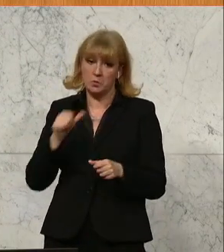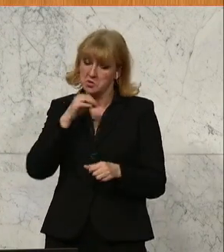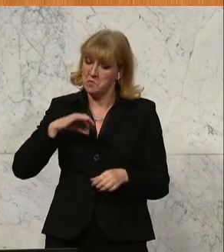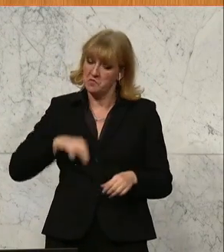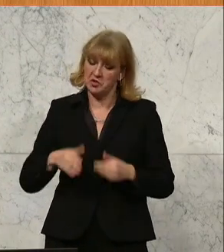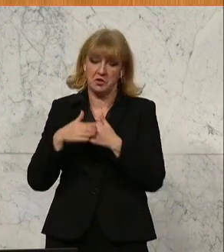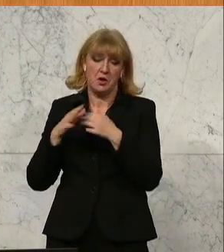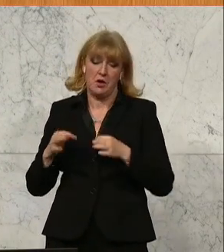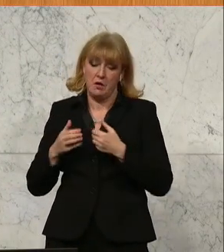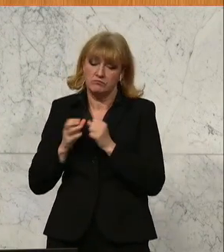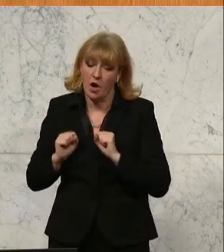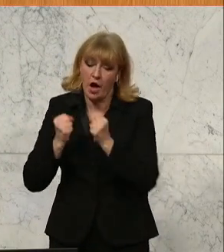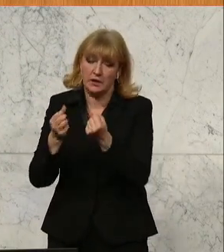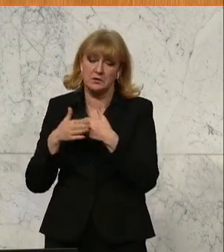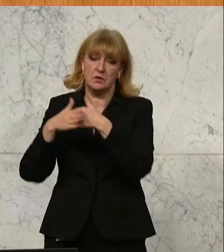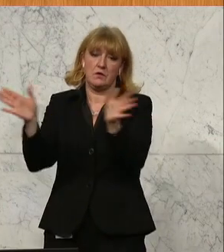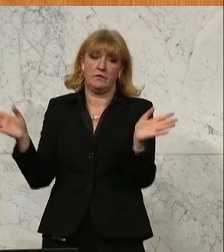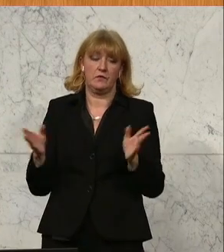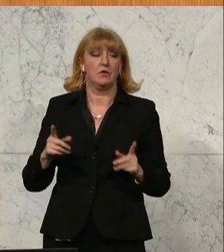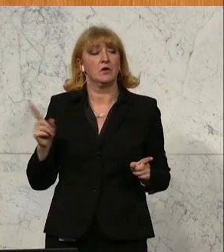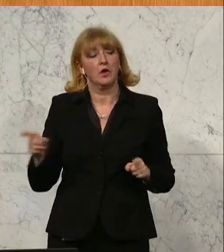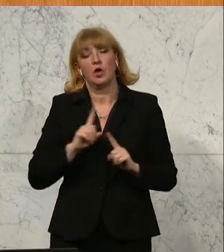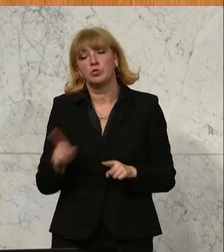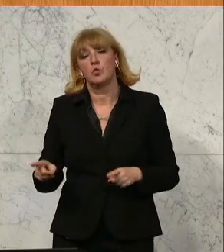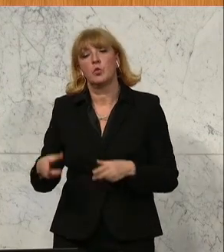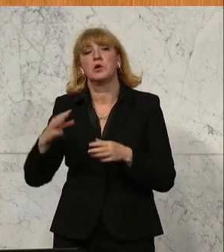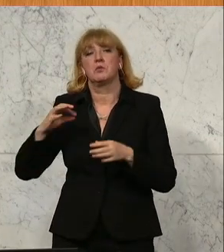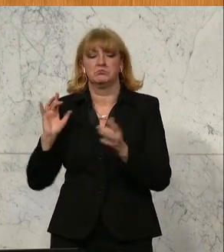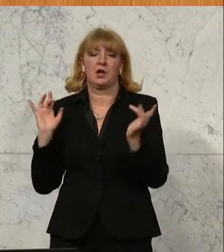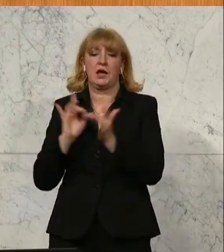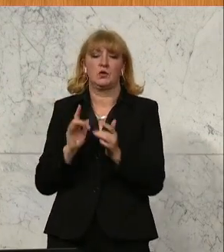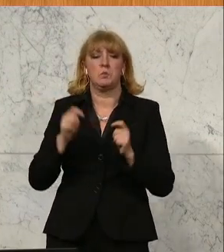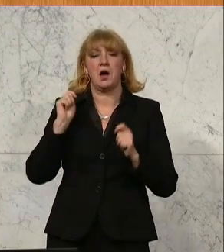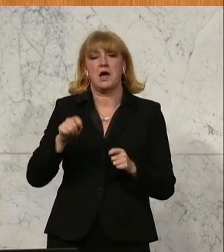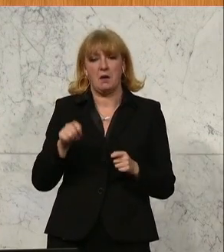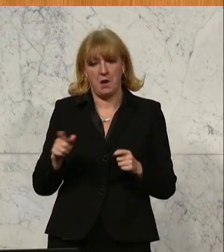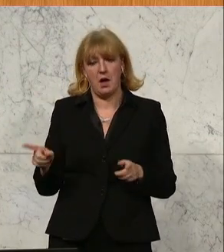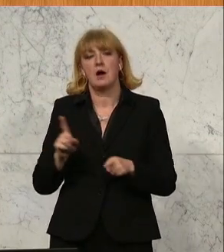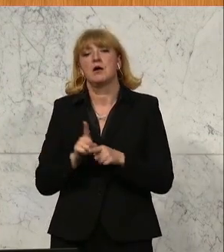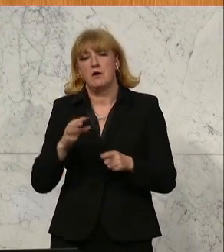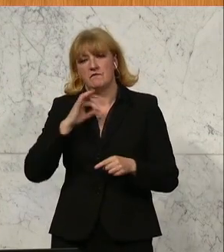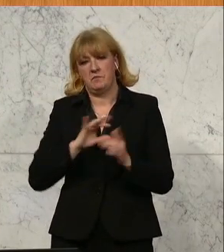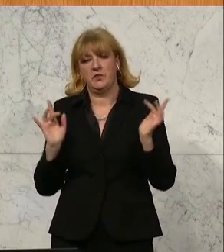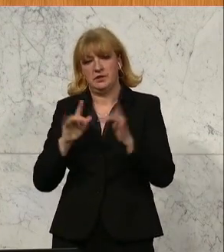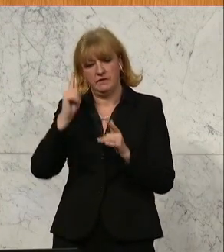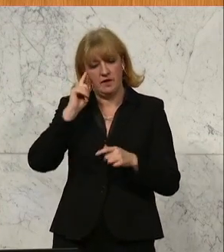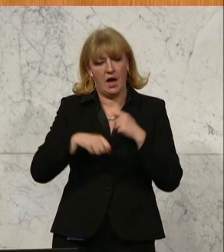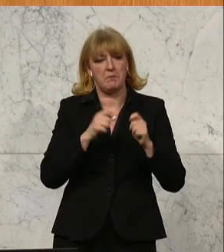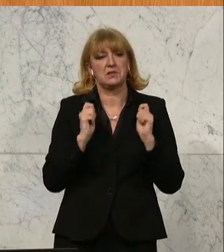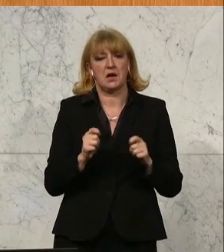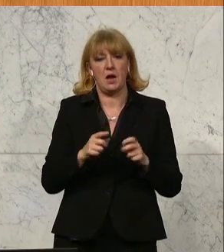Gänzlich ausgenommen und nur gegenüber ihren Mitgliedern verantwortlich sind die Kammern, also Sie wissen, Arbeiterkammer sitzt auf